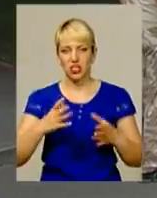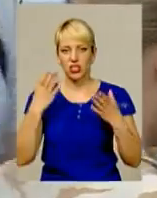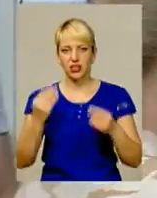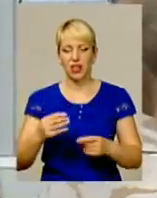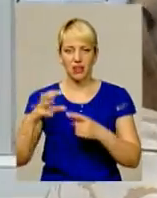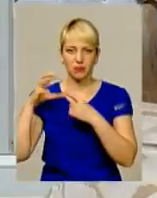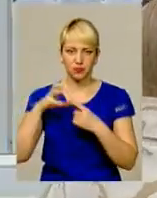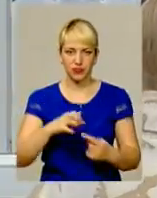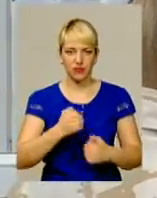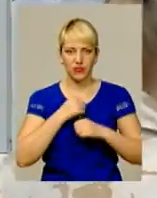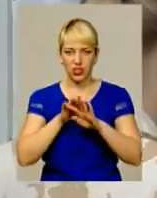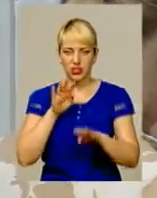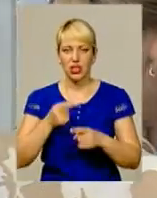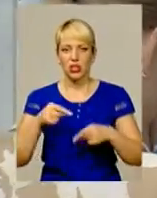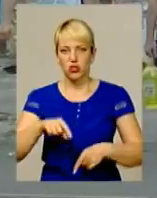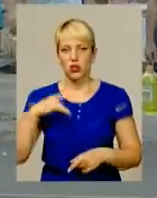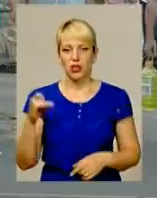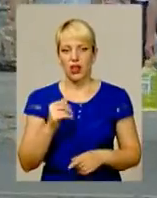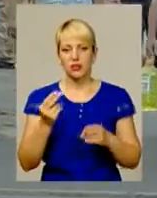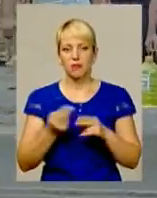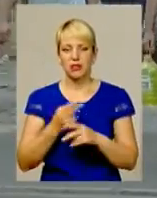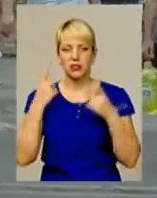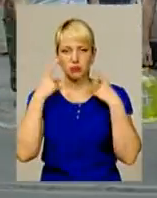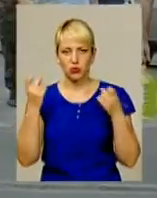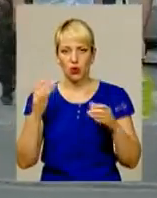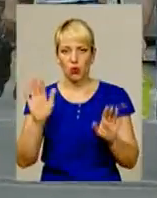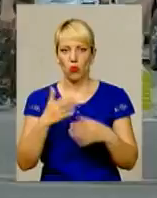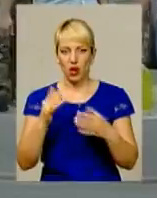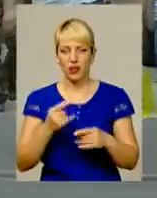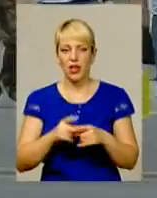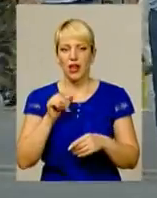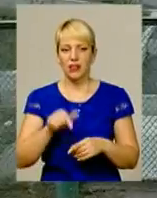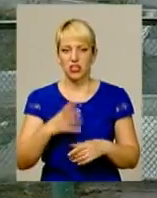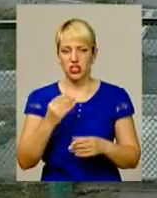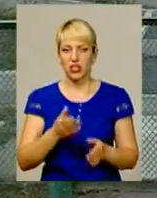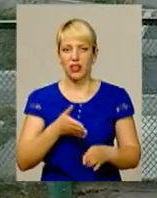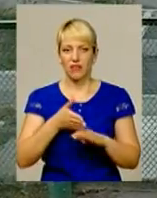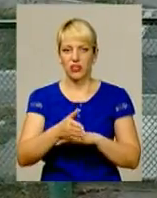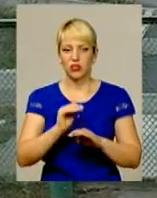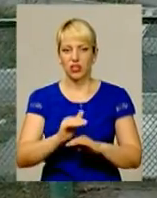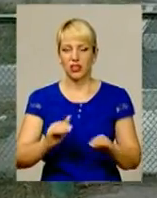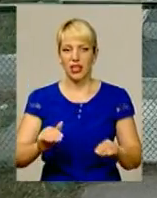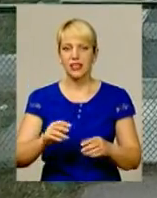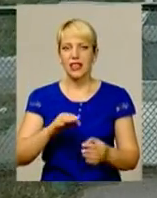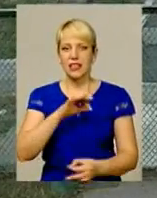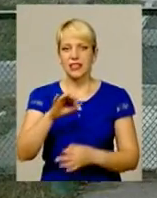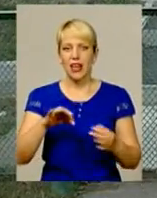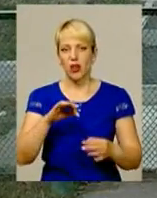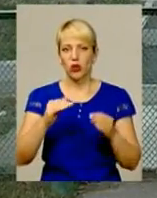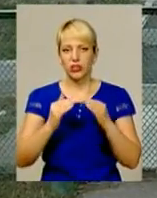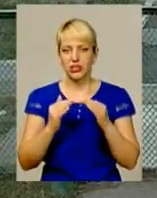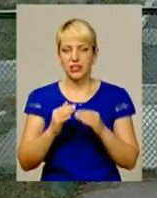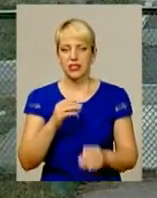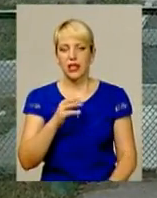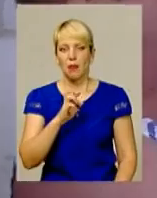високомобільних десантних військ. Цього разу безгучних гулянь та купань у фонтанах. А ще навідалися до дітей Хмельницького сиротинцю Берізка, де